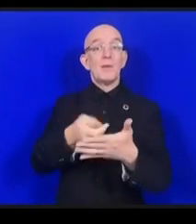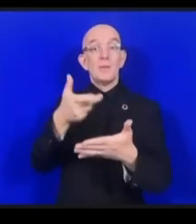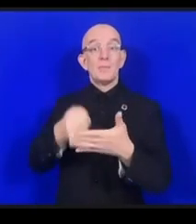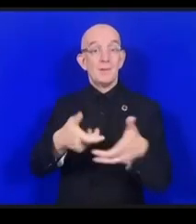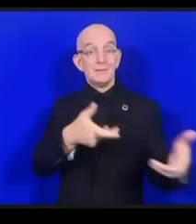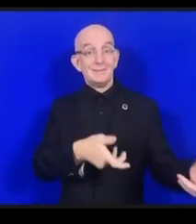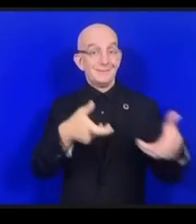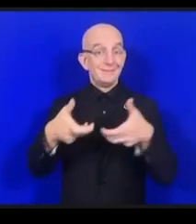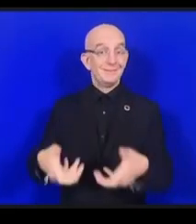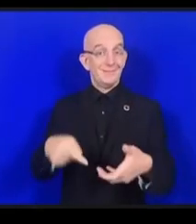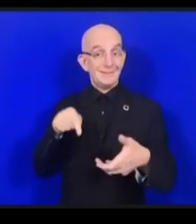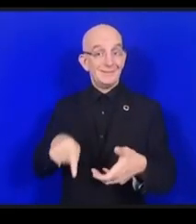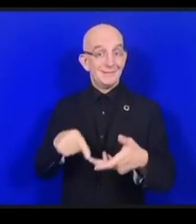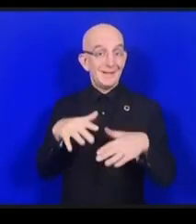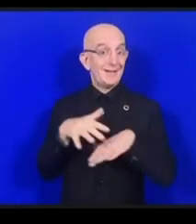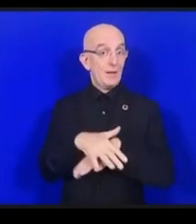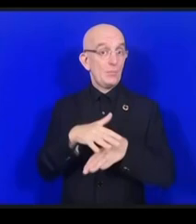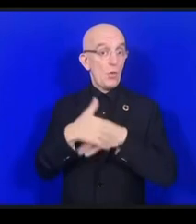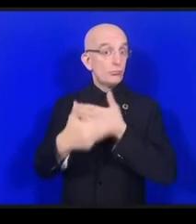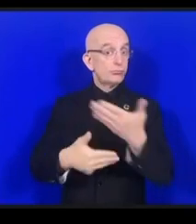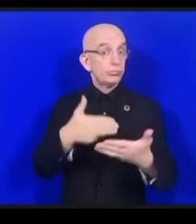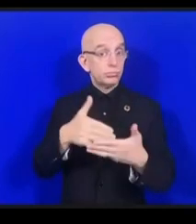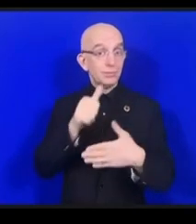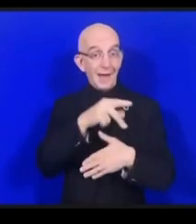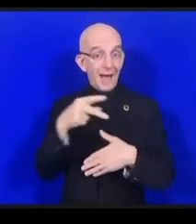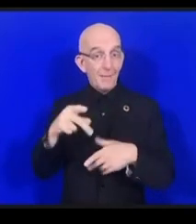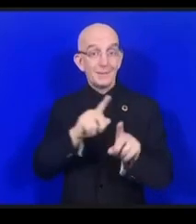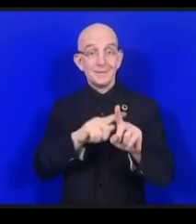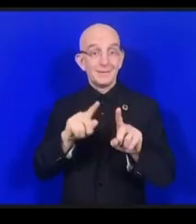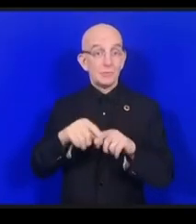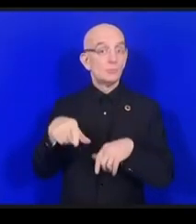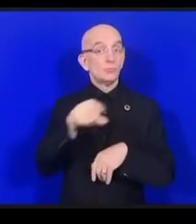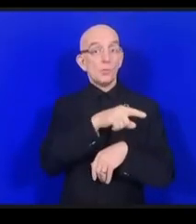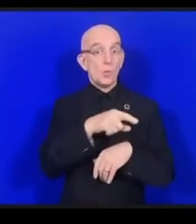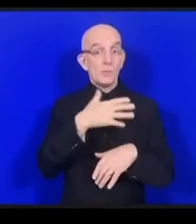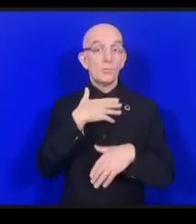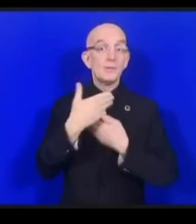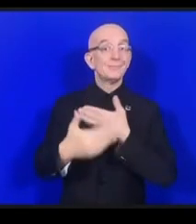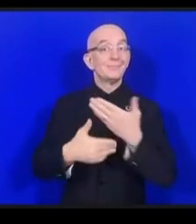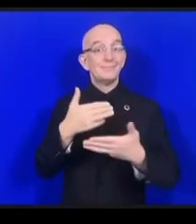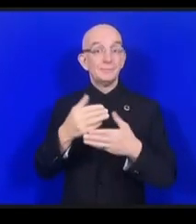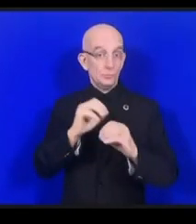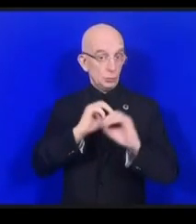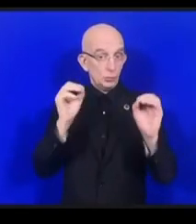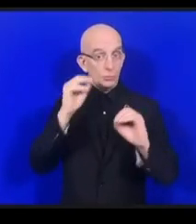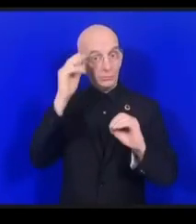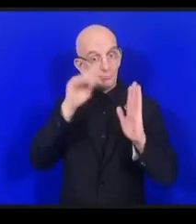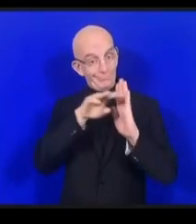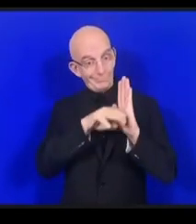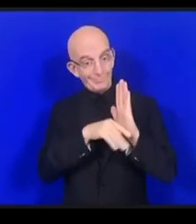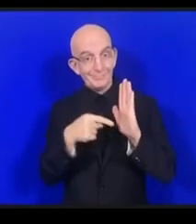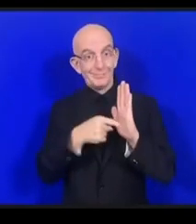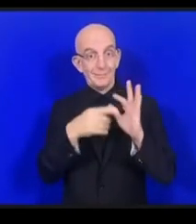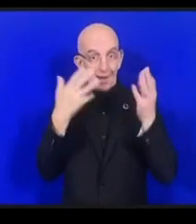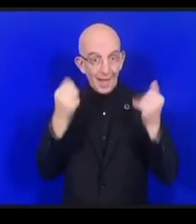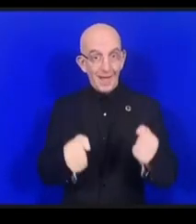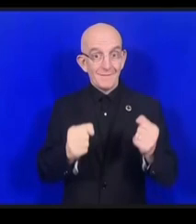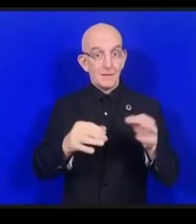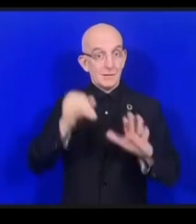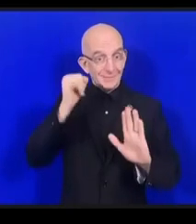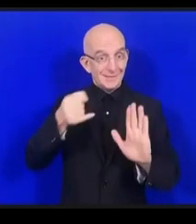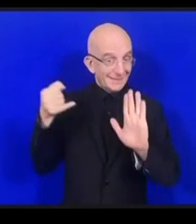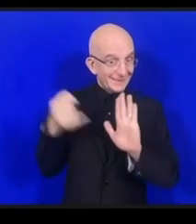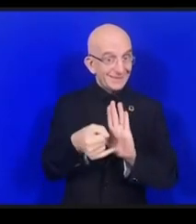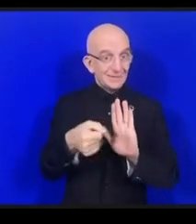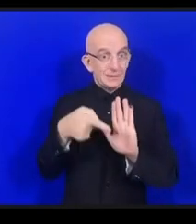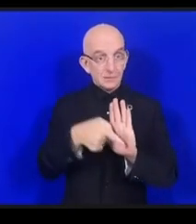exigences particulières sur ce qui doit être inclus en termes de normes cybersécuritaires